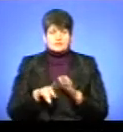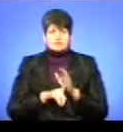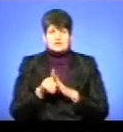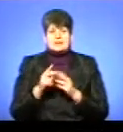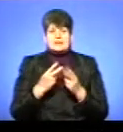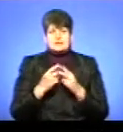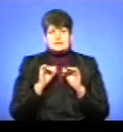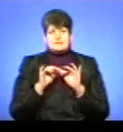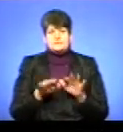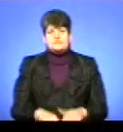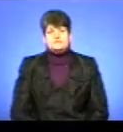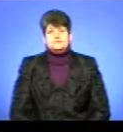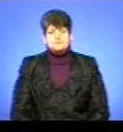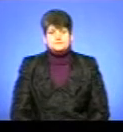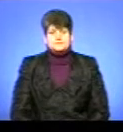кримінальне провадження.